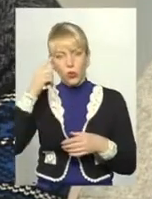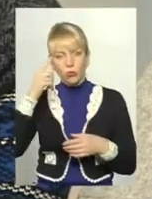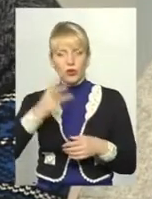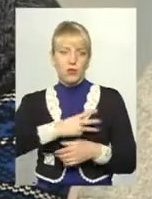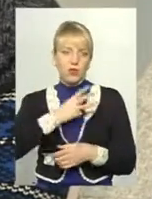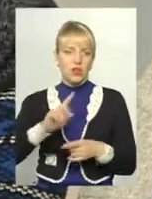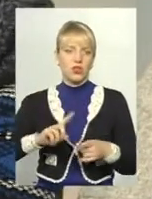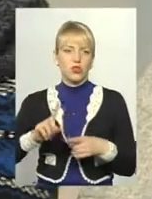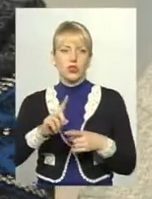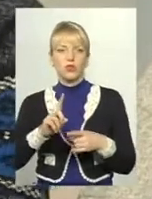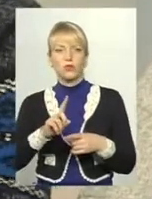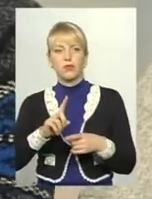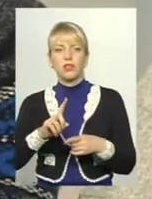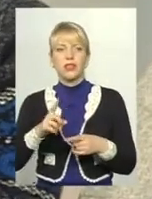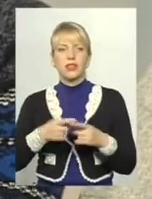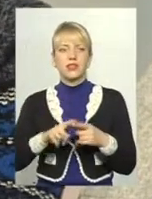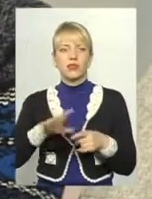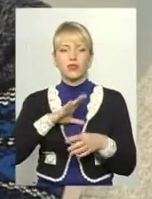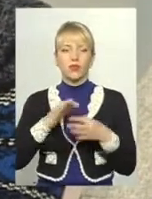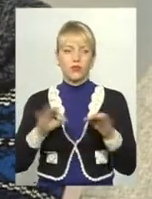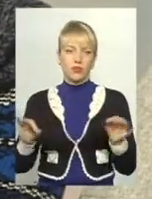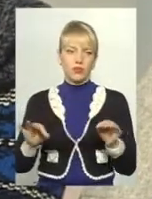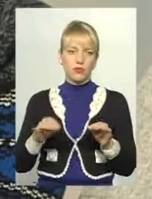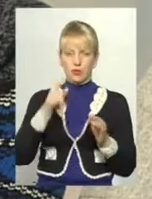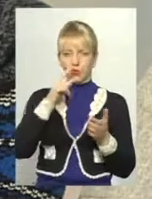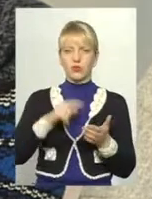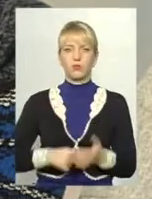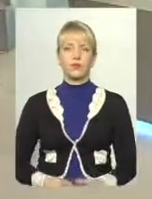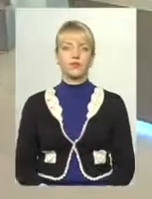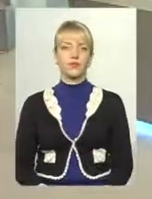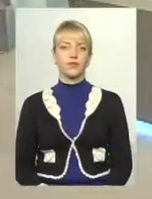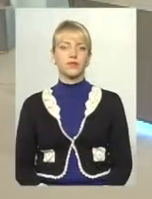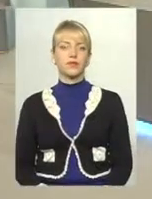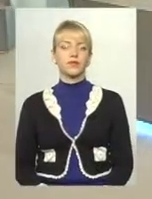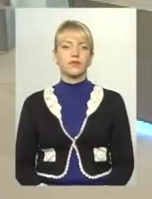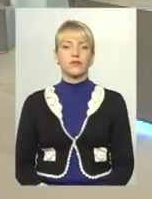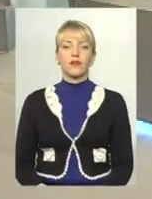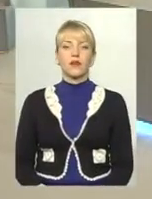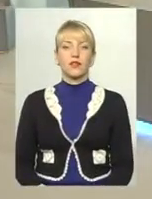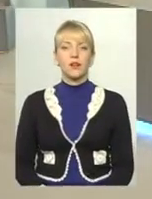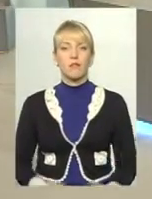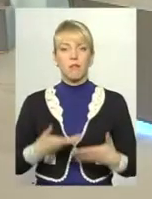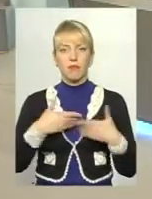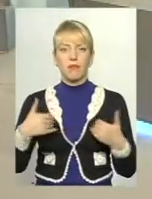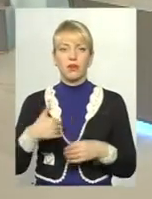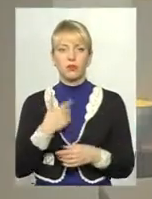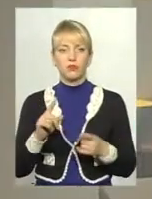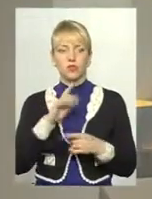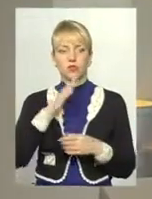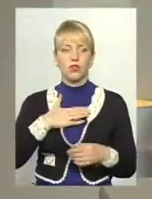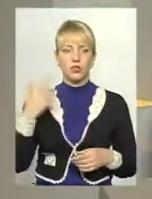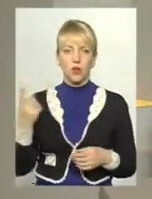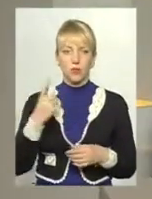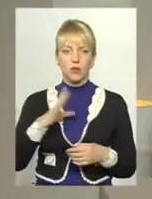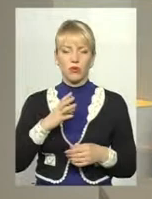дійсно, щоб це було у вільному доступі для усіх. Ми хочемо, щоб наша область